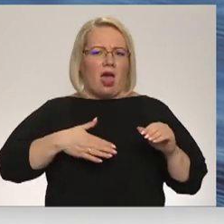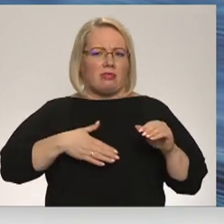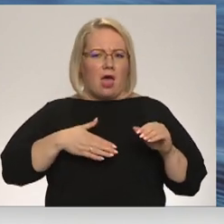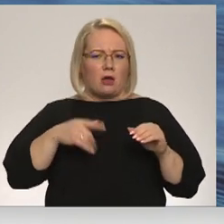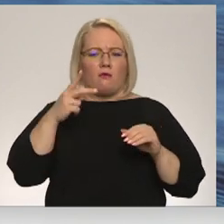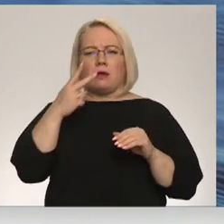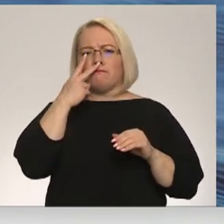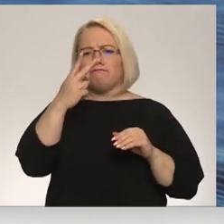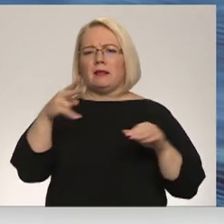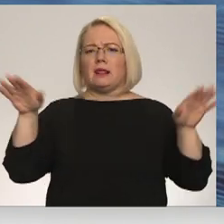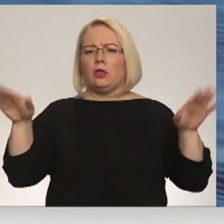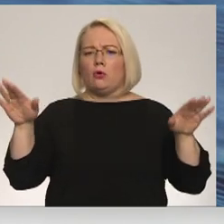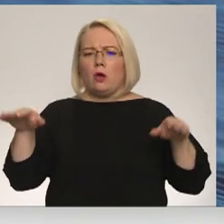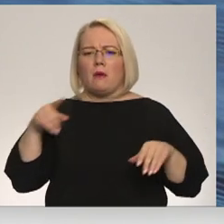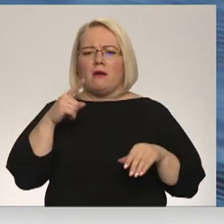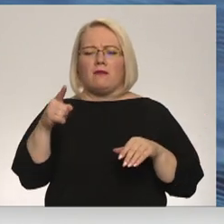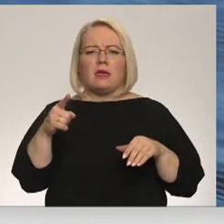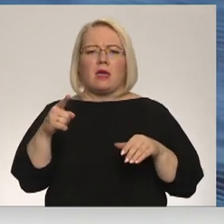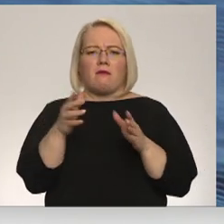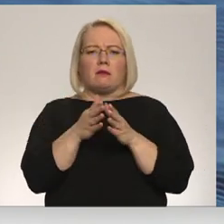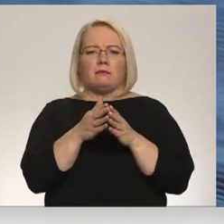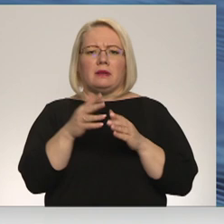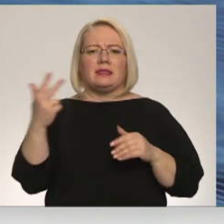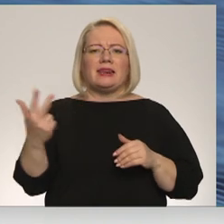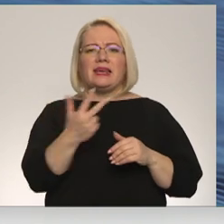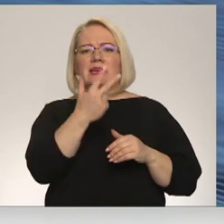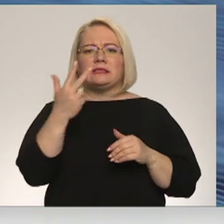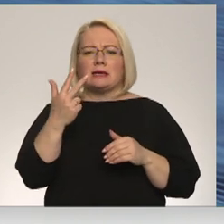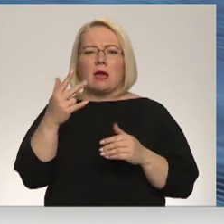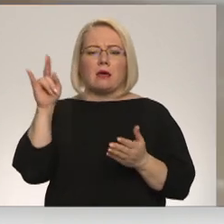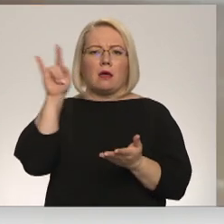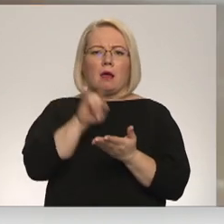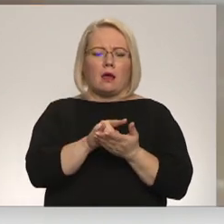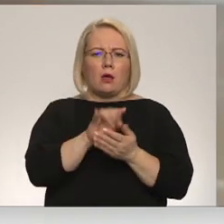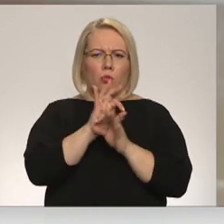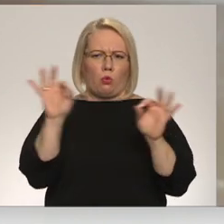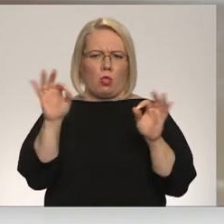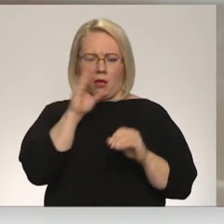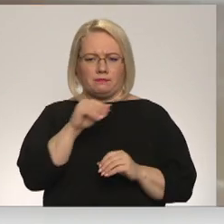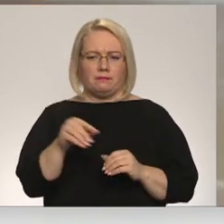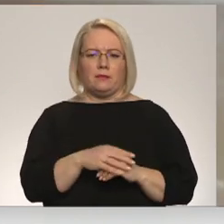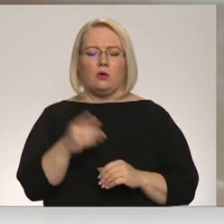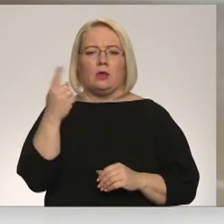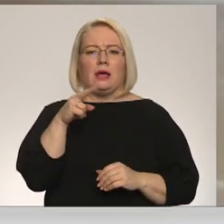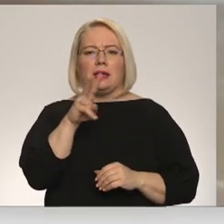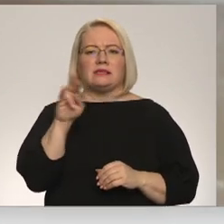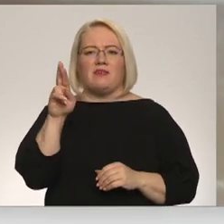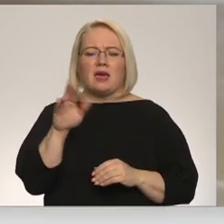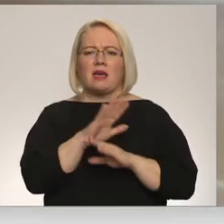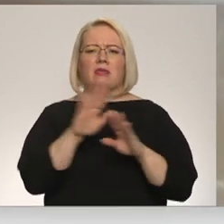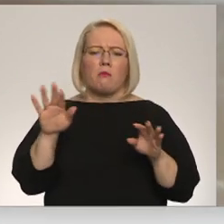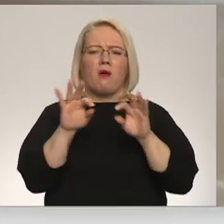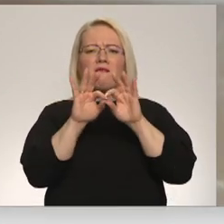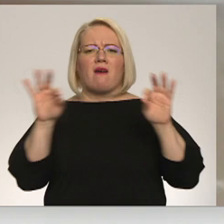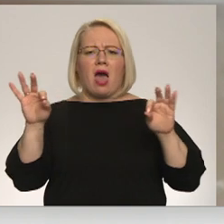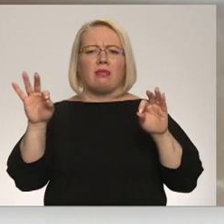pavada lidojumā. Augot tā var pat trīs gadus nereiz nenosēsties uz cietas virsmas. Jūs svīri nekad neredzēsiet tupam uz vadiem vai